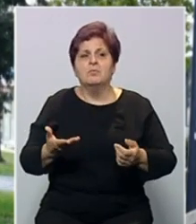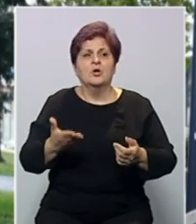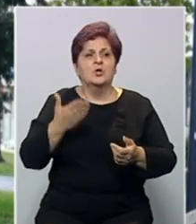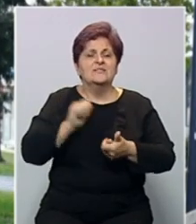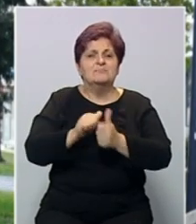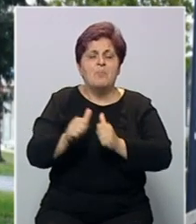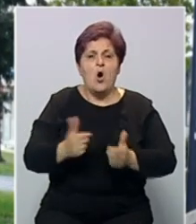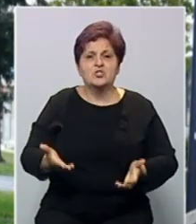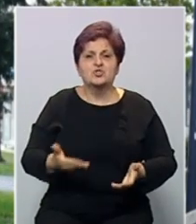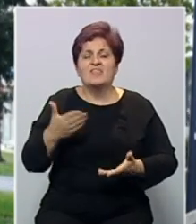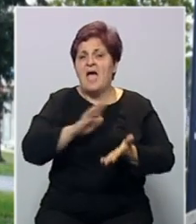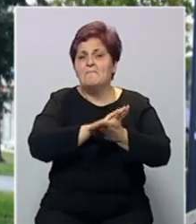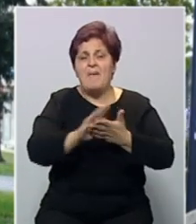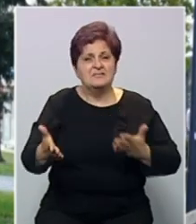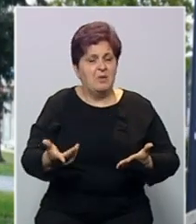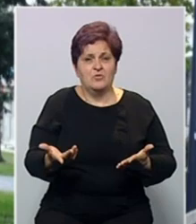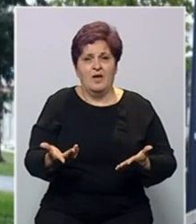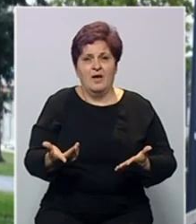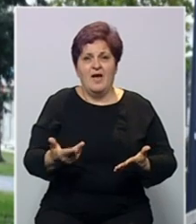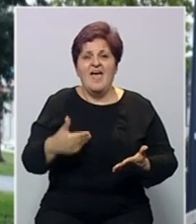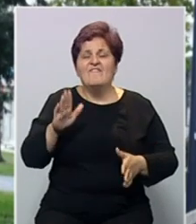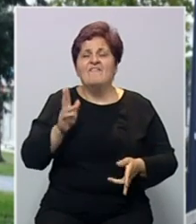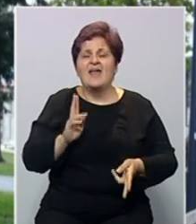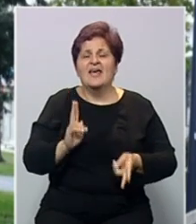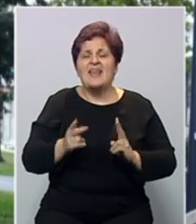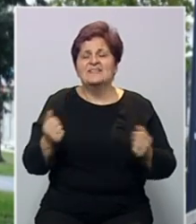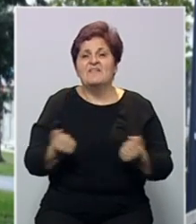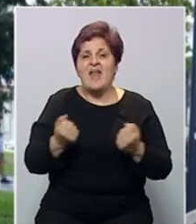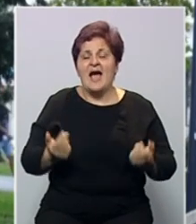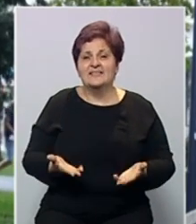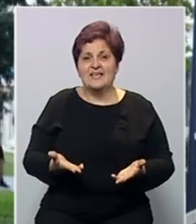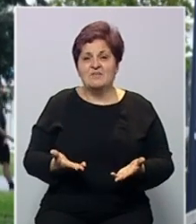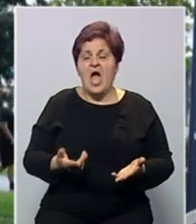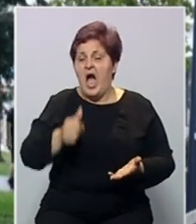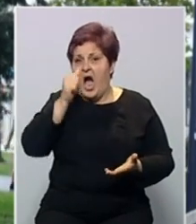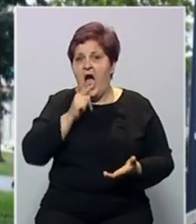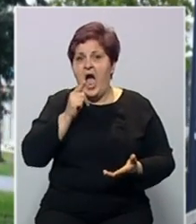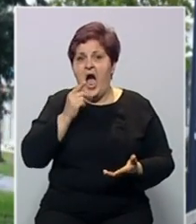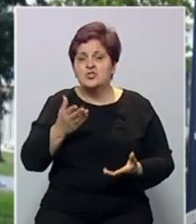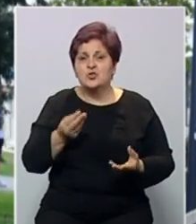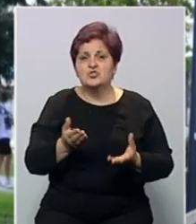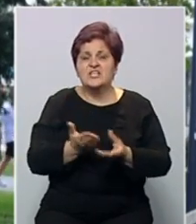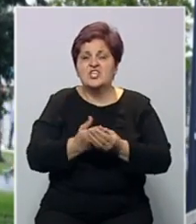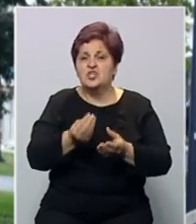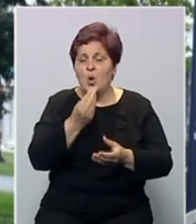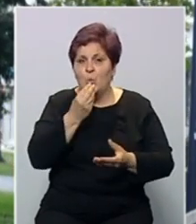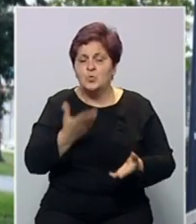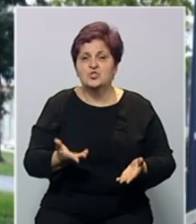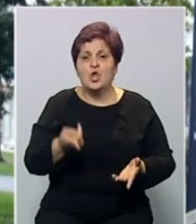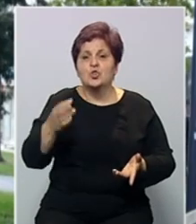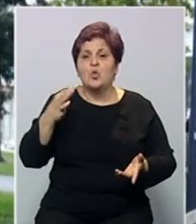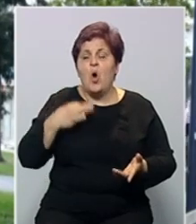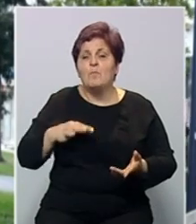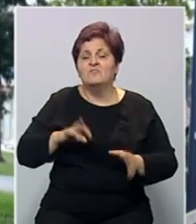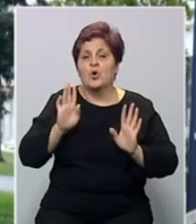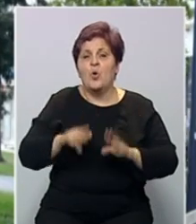gradu, daje besplatno određene van nastavnoj aktivnosti, a što se tiče užine, to je obavezno,